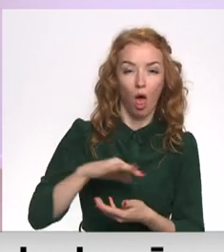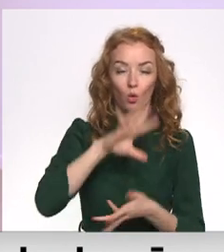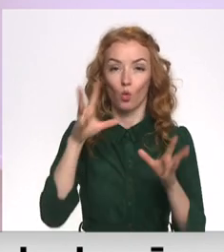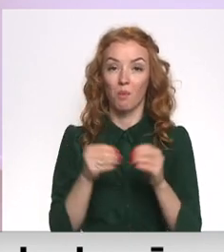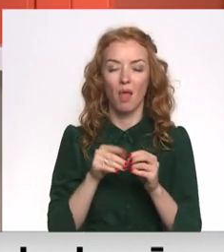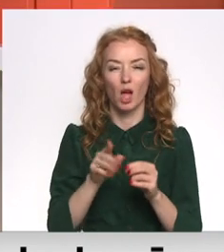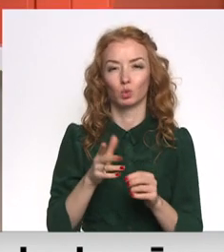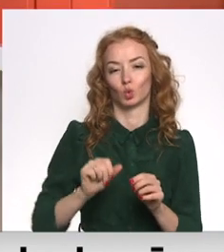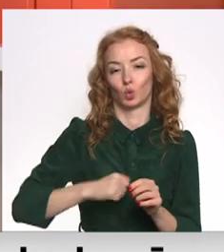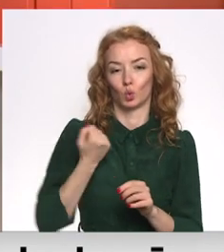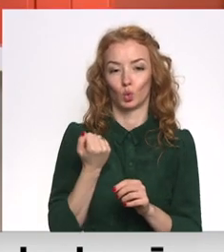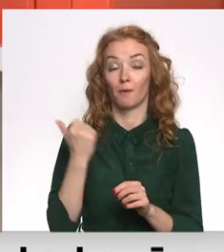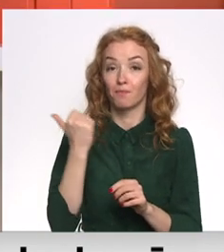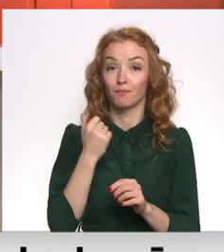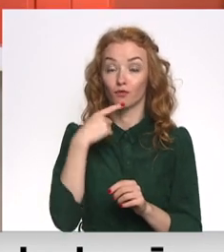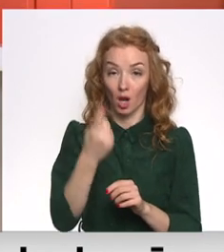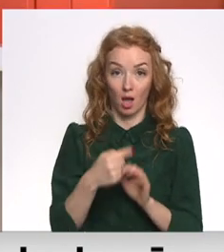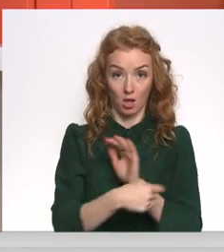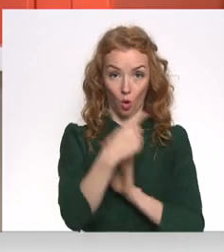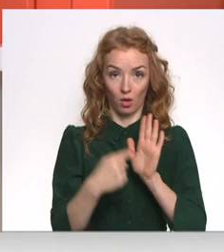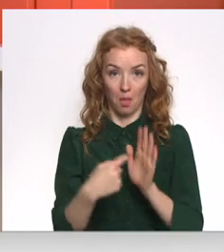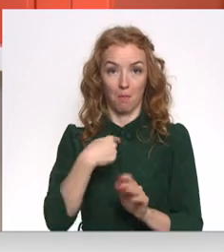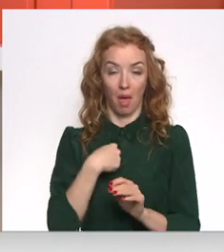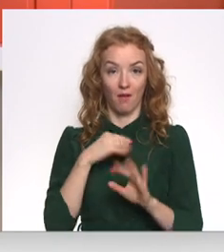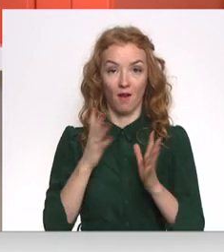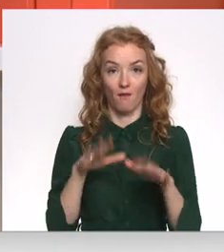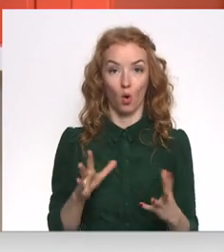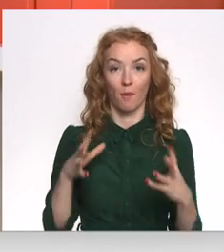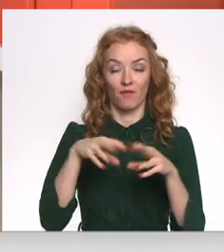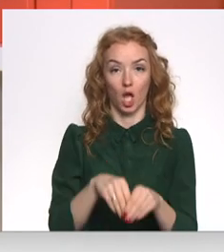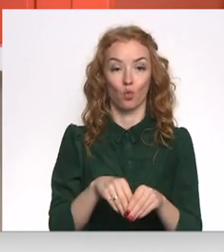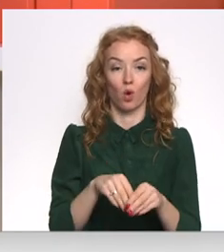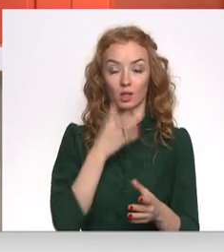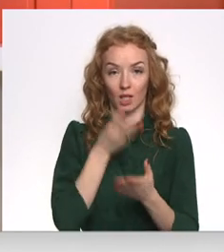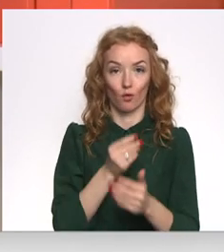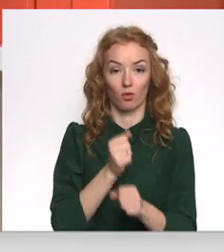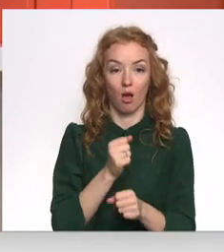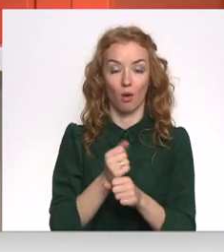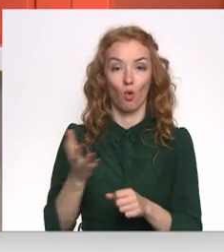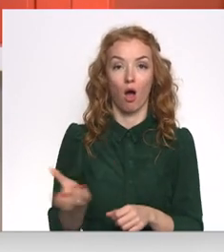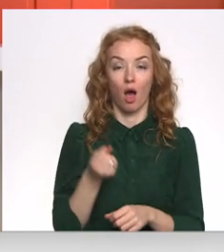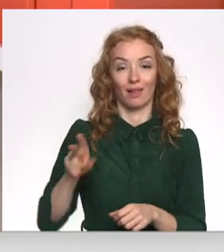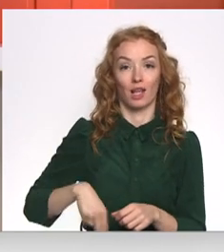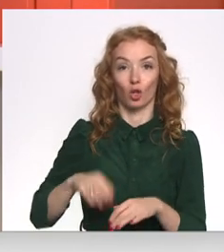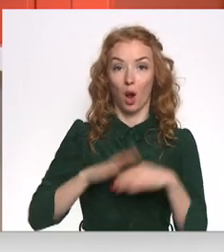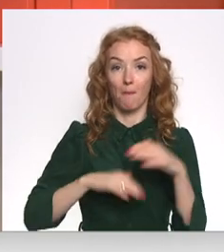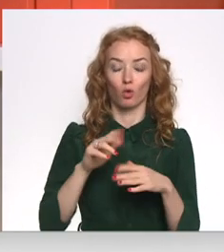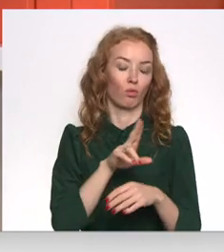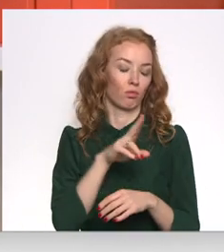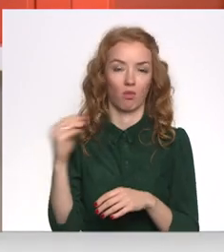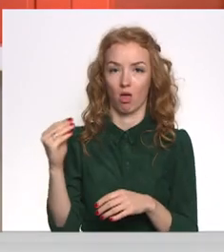nebūs viegli. Ja jūs man prasāt, vai es spēju apvienot kaut kādā veidā savu darbu ar direktoru, man noteikti ne.